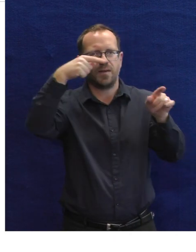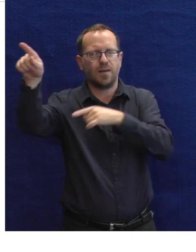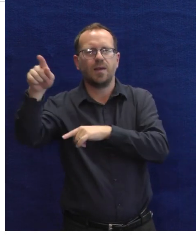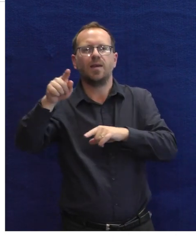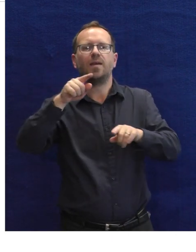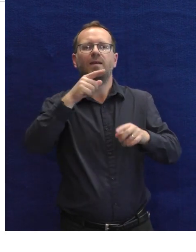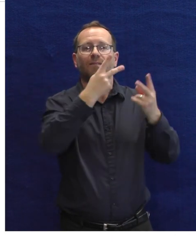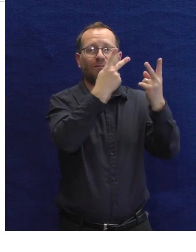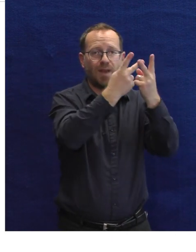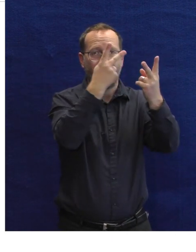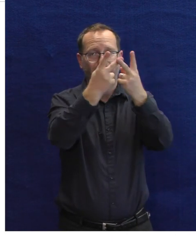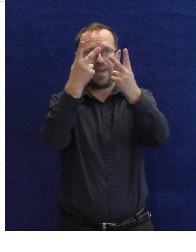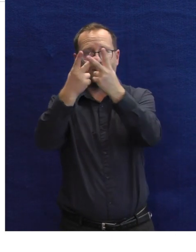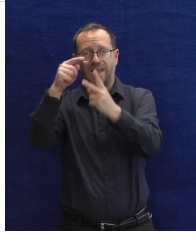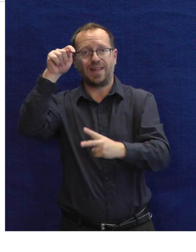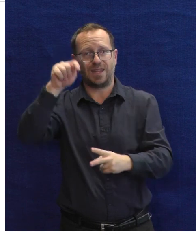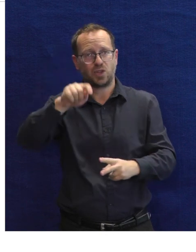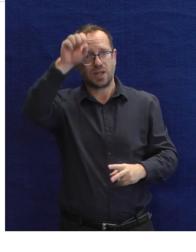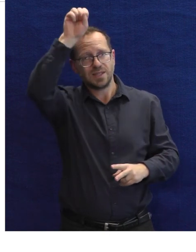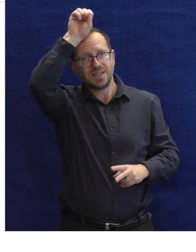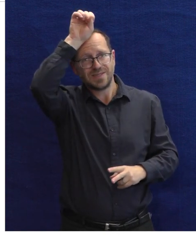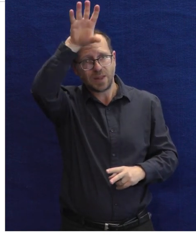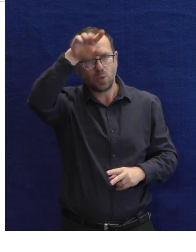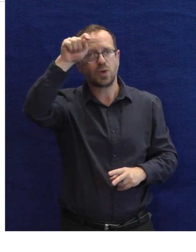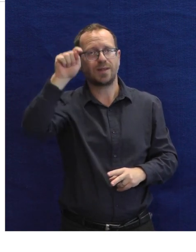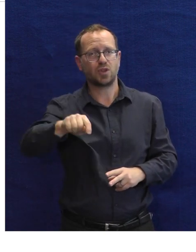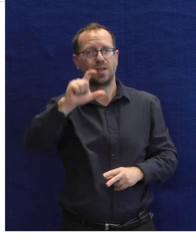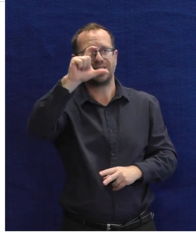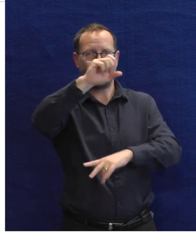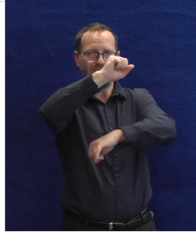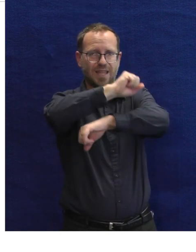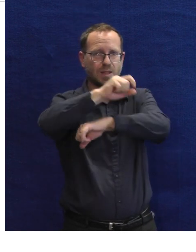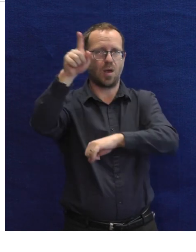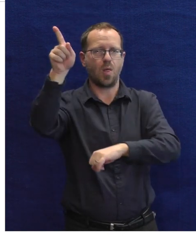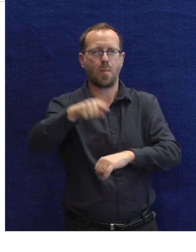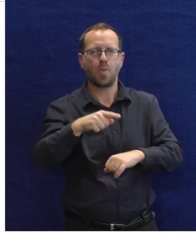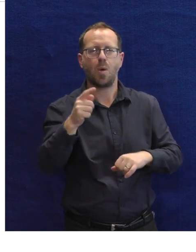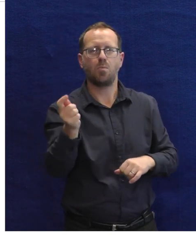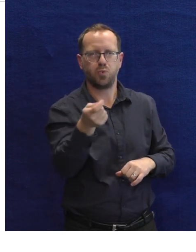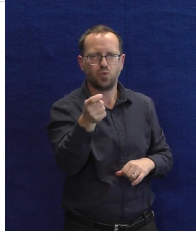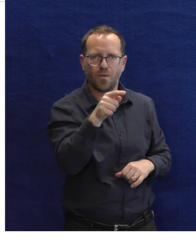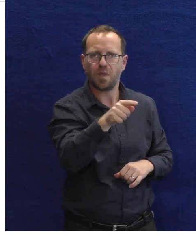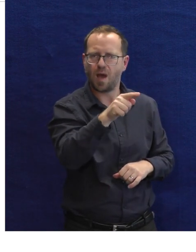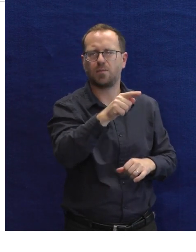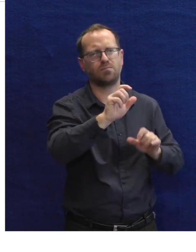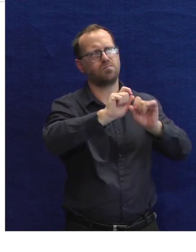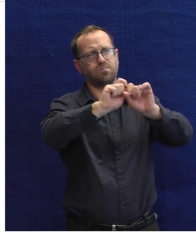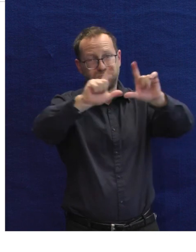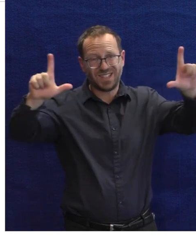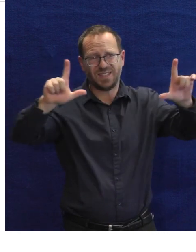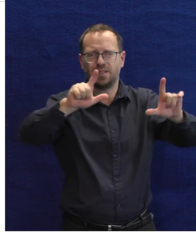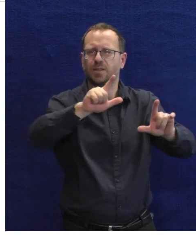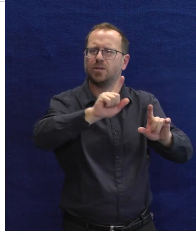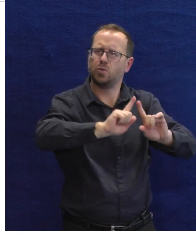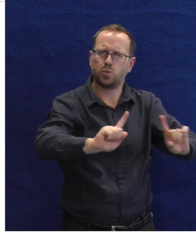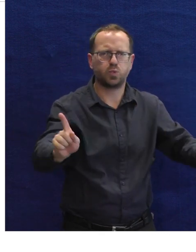o tom, že na internetu, na webových stránkách www.světluška.net lomenopůjčovna je k dispozici jak katalog